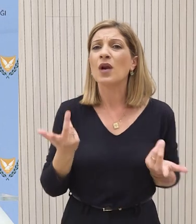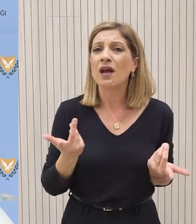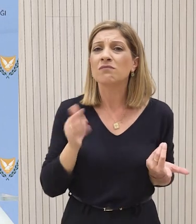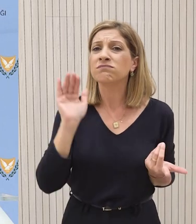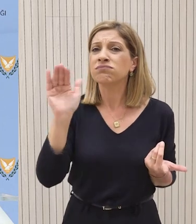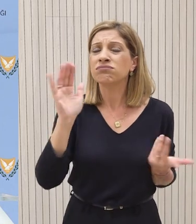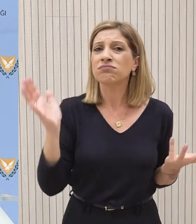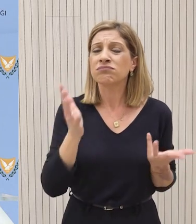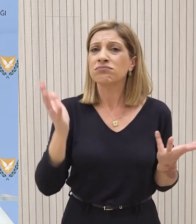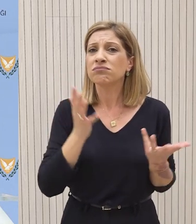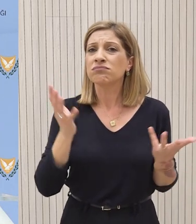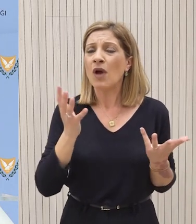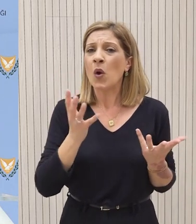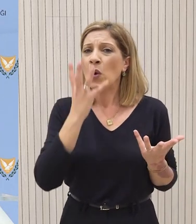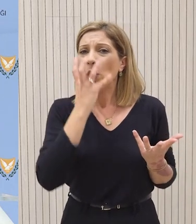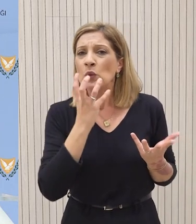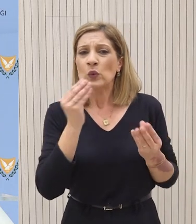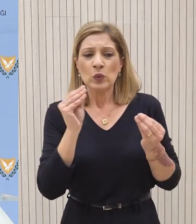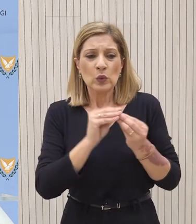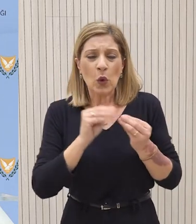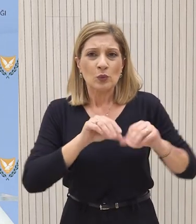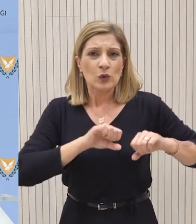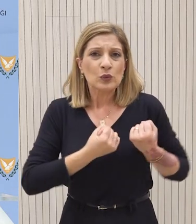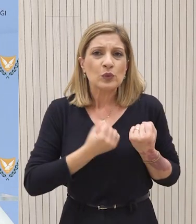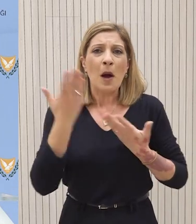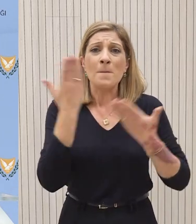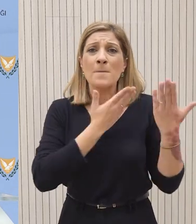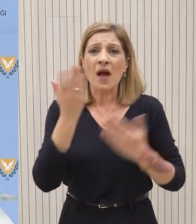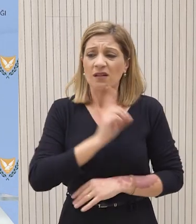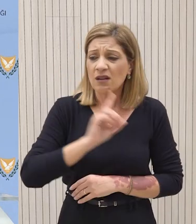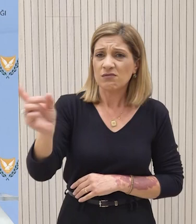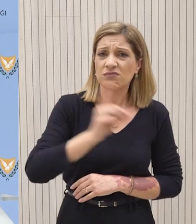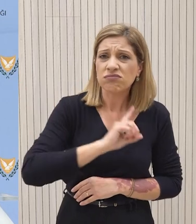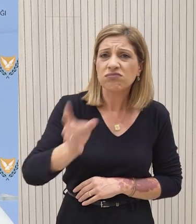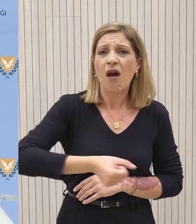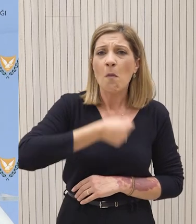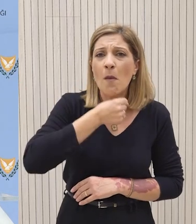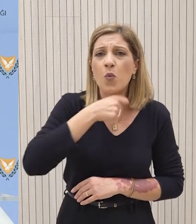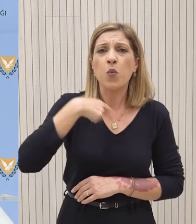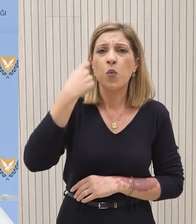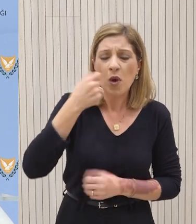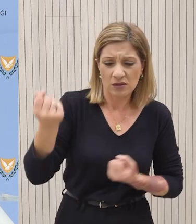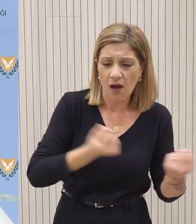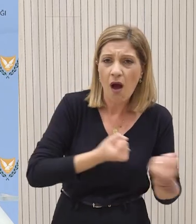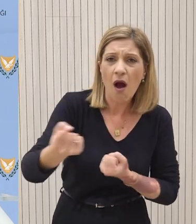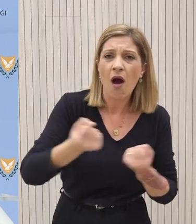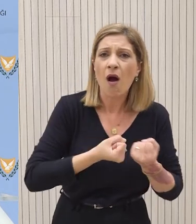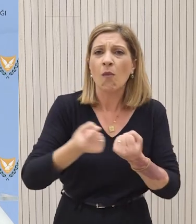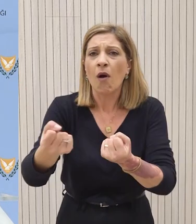υπάρχει μεγάλη δεσταρρήση από το κόσμο. Τα αλευτοίδη, χιλιάδες μαθητές, γονείς, παχούνες, την Ευθύνδια να αποφάσετε να